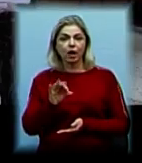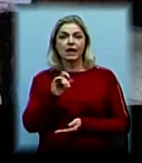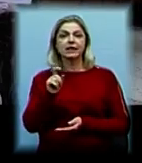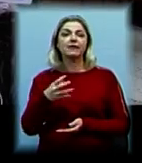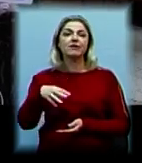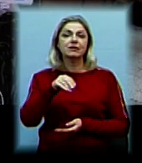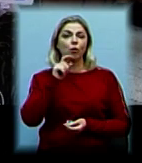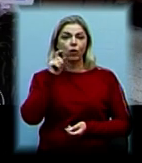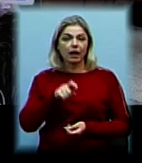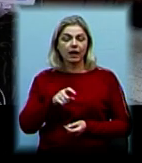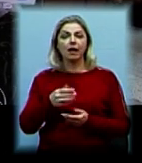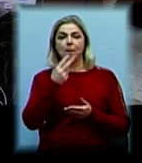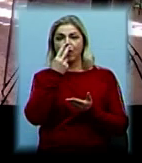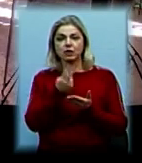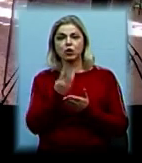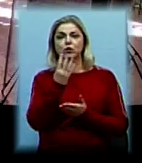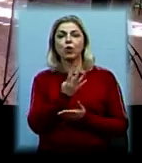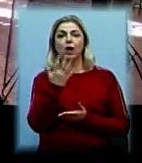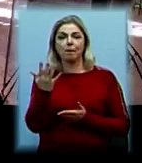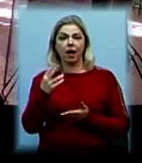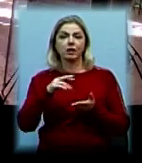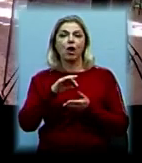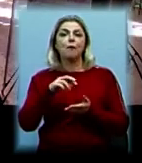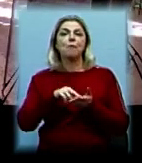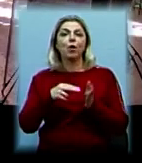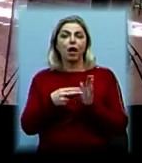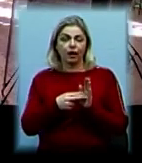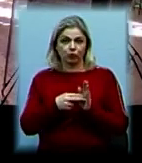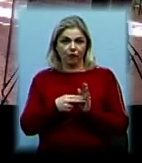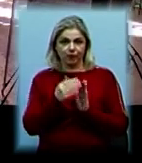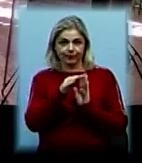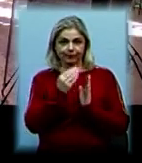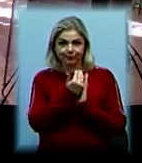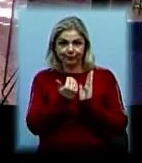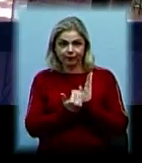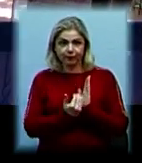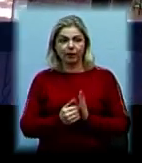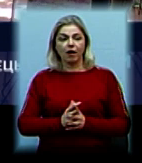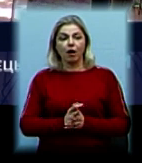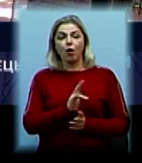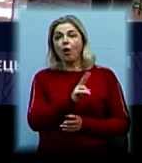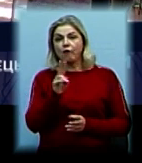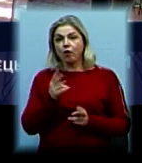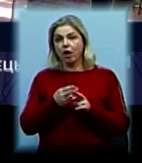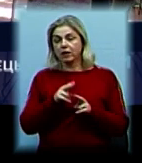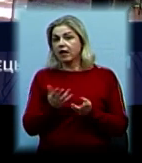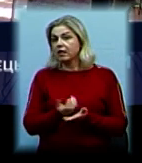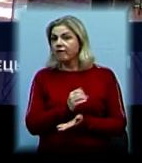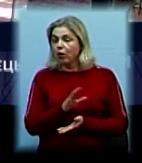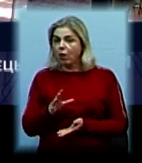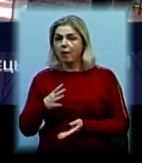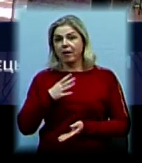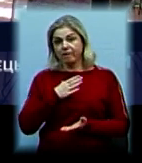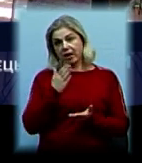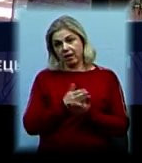усієї України представили 45 проєктів. У деяких це не виходить, а у деяких це стає дуже успішно. І саме такі успішні